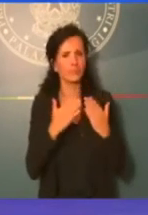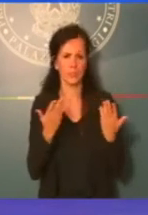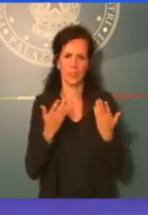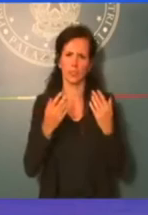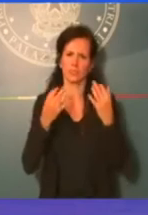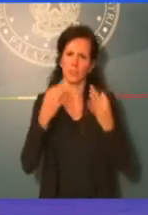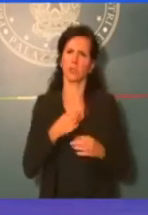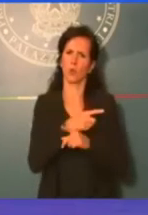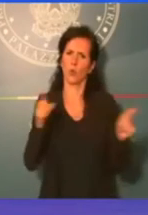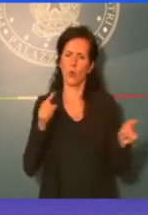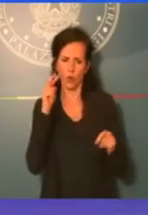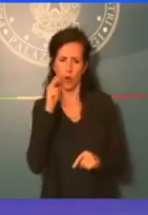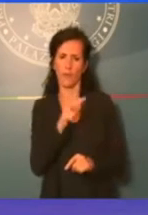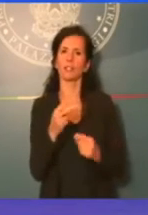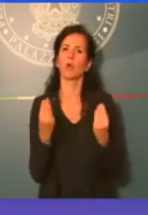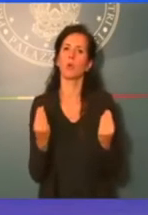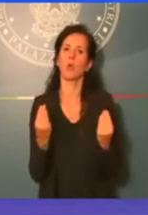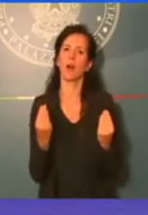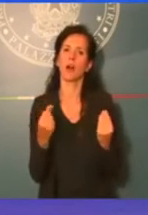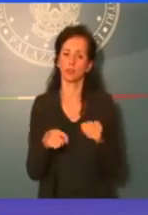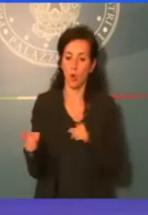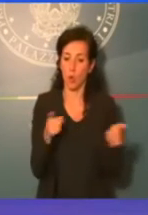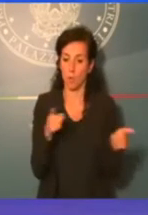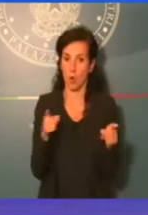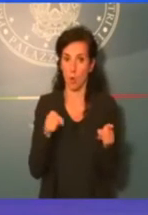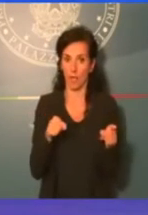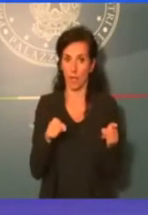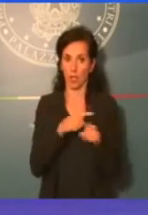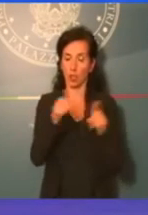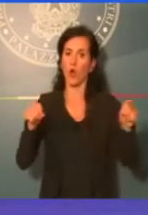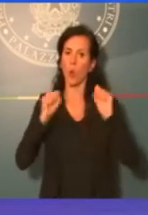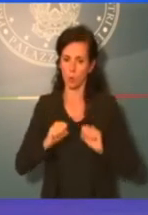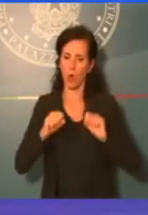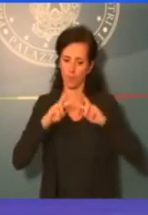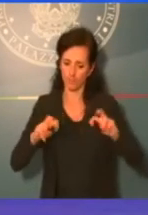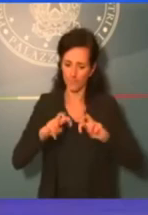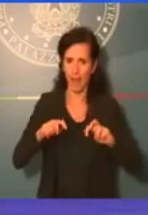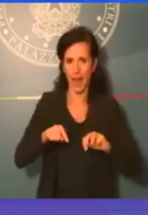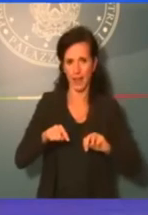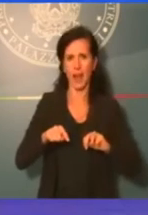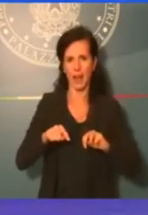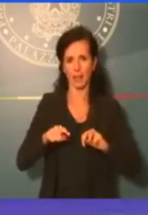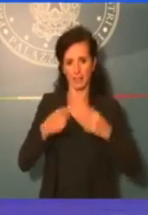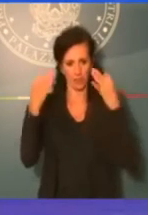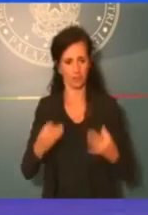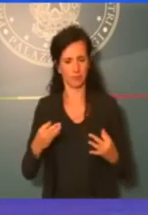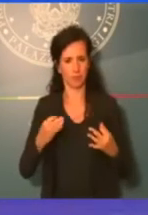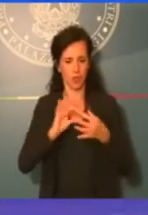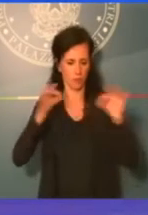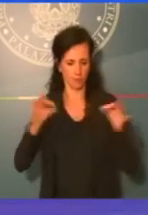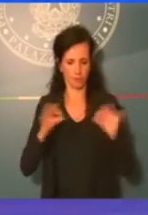quando lo potrete analizzare nella sua formula definitiva, formulazione definitiva.